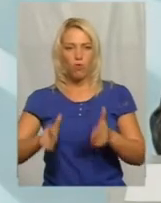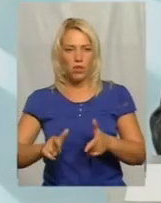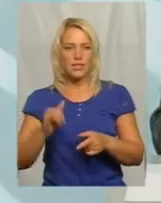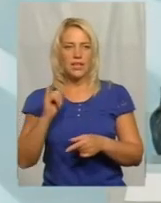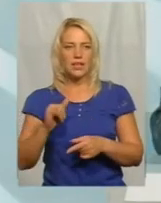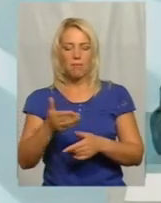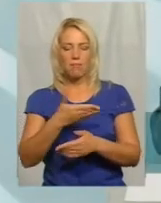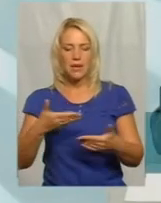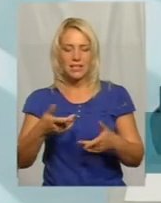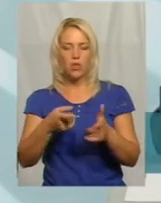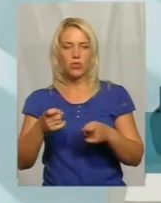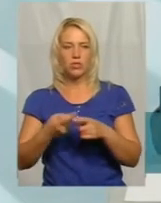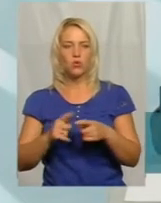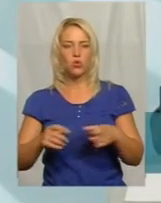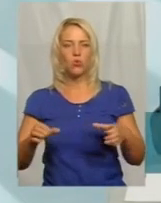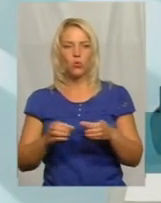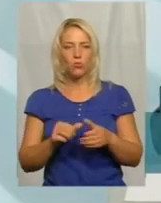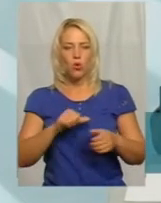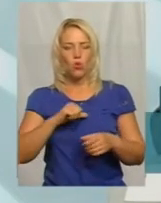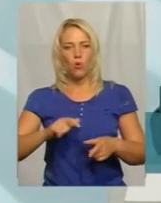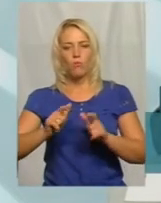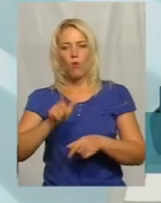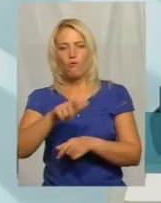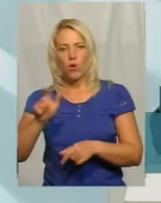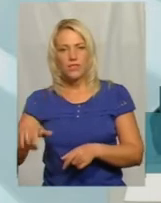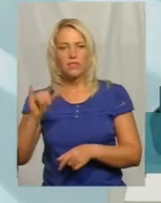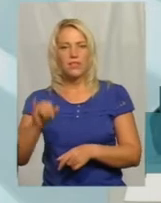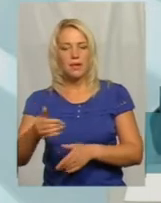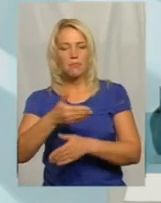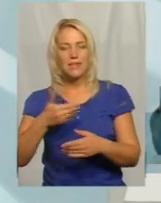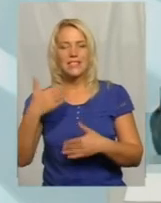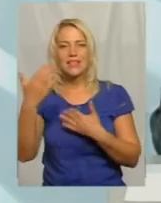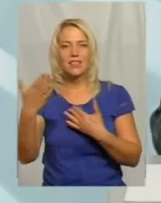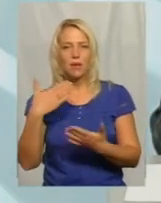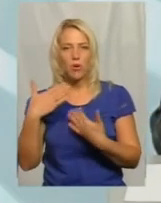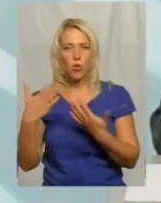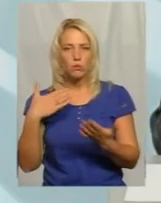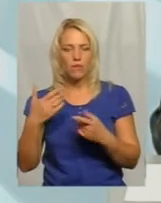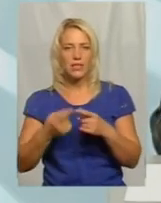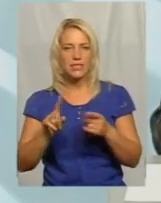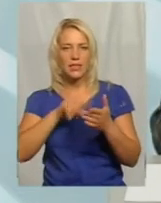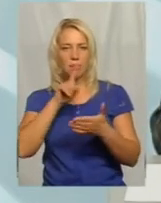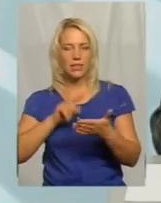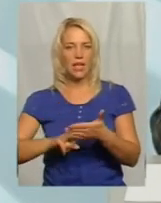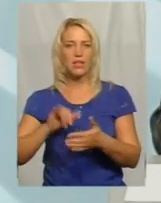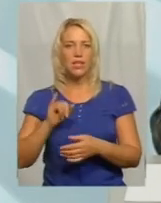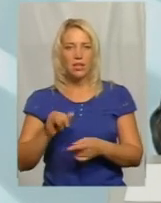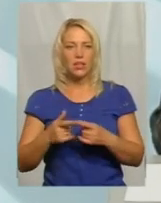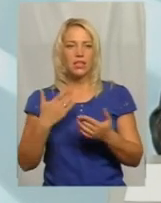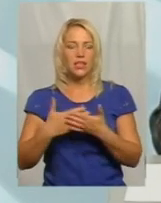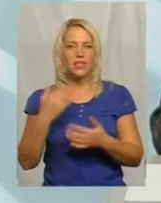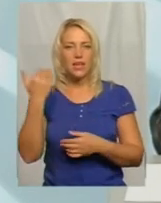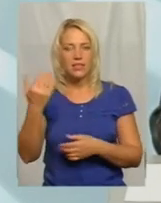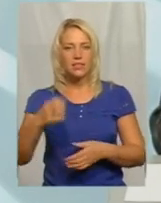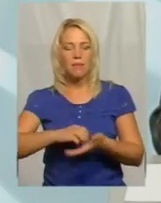добровольців і ми з ними розмовляли в цих питань. І вони сказали, що орієнтовно, за їхніми